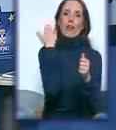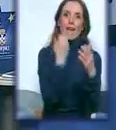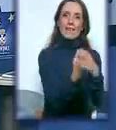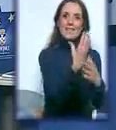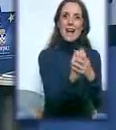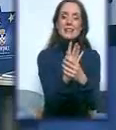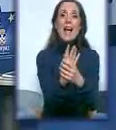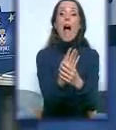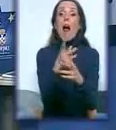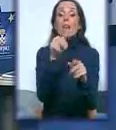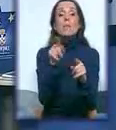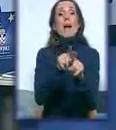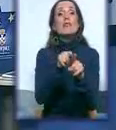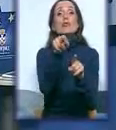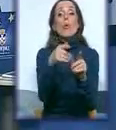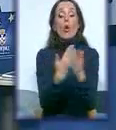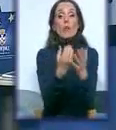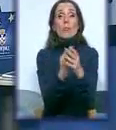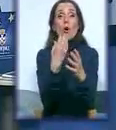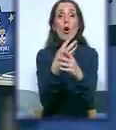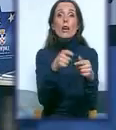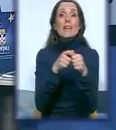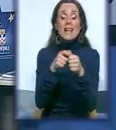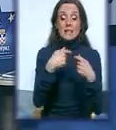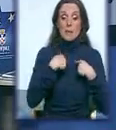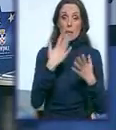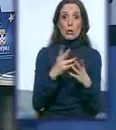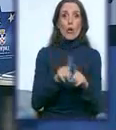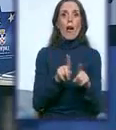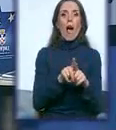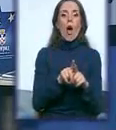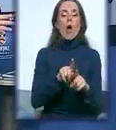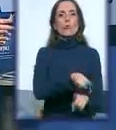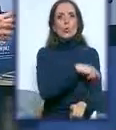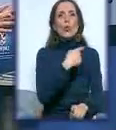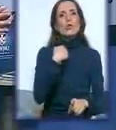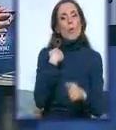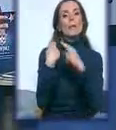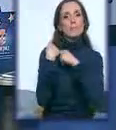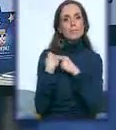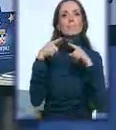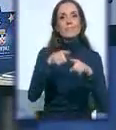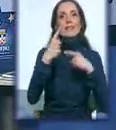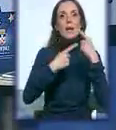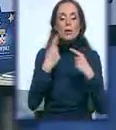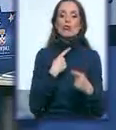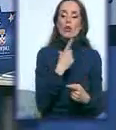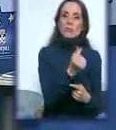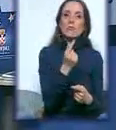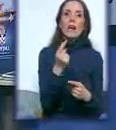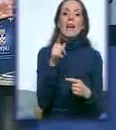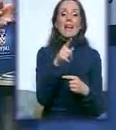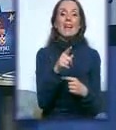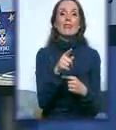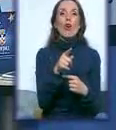novim organizacijama budemo mi kao nosioci tih priča dugo godina upravo partneri i negde ta već reč